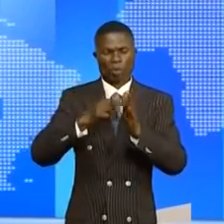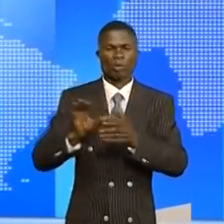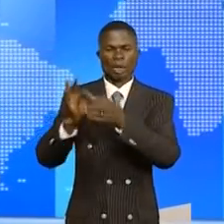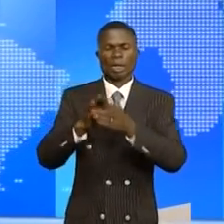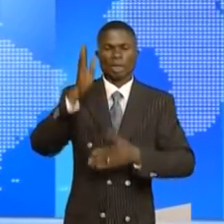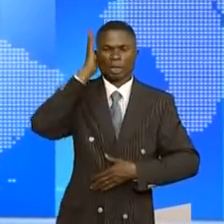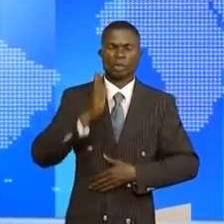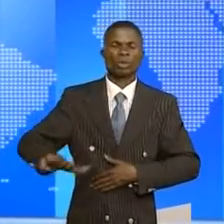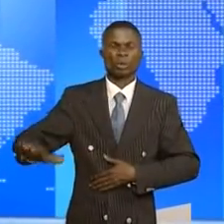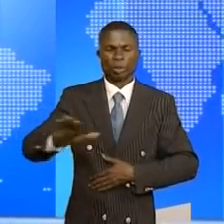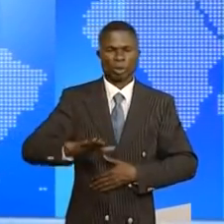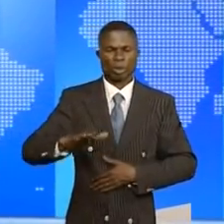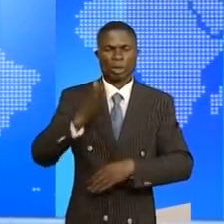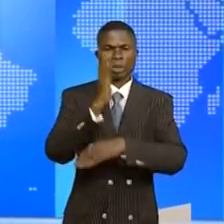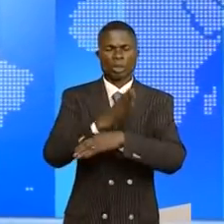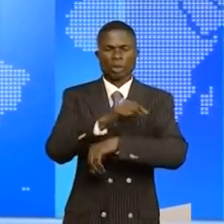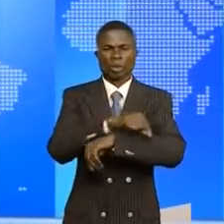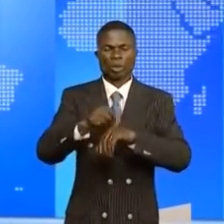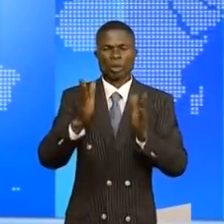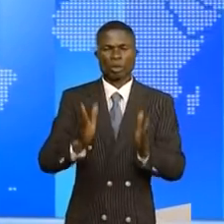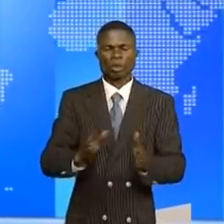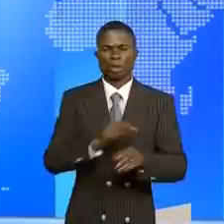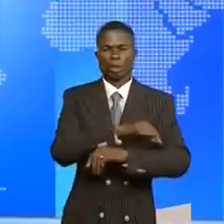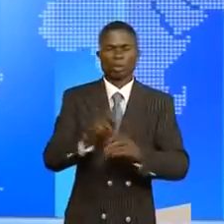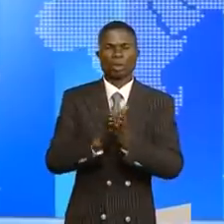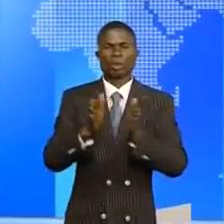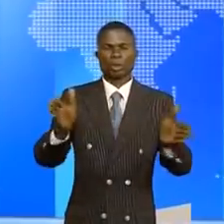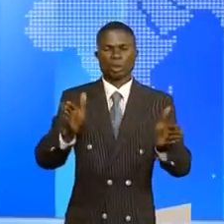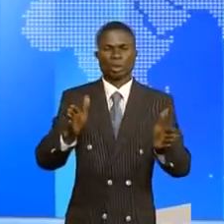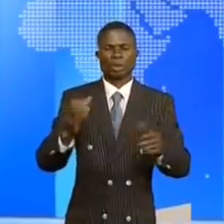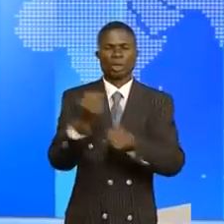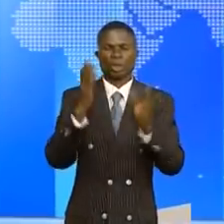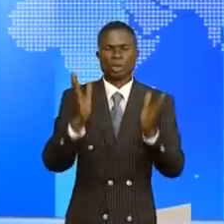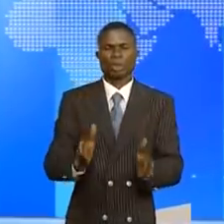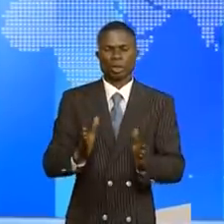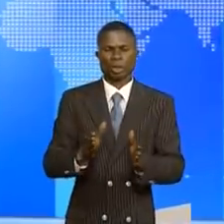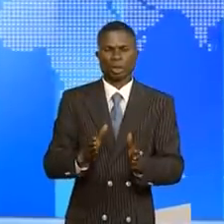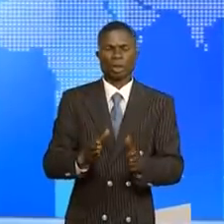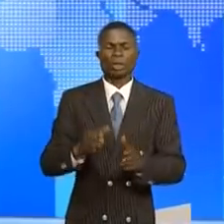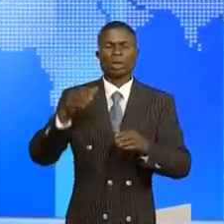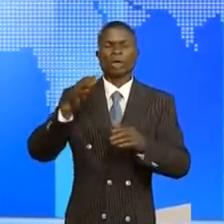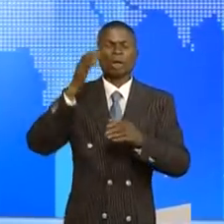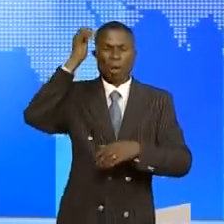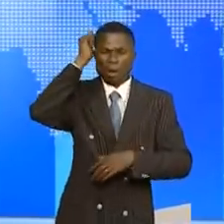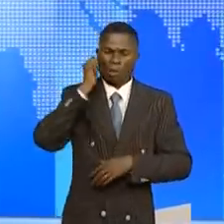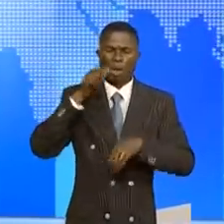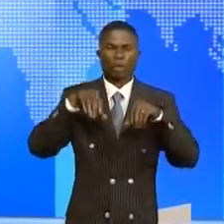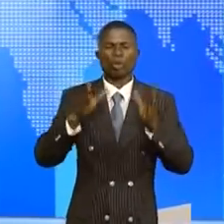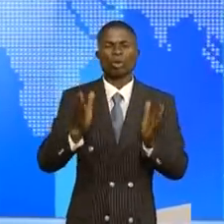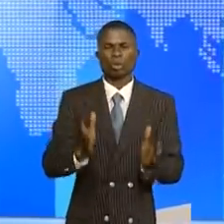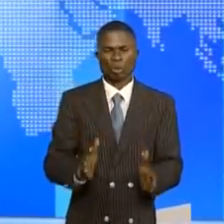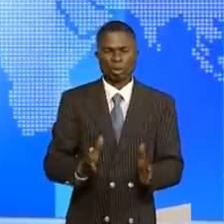et de la Nation, le Conseil d'administration, la Direction Générale et le personnel des lignes maritimes congolaises,